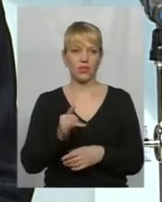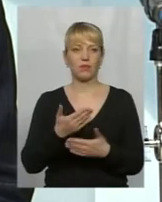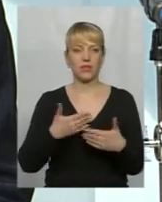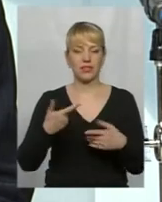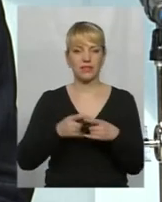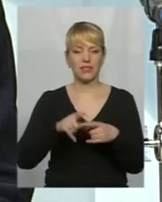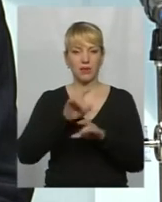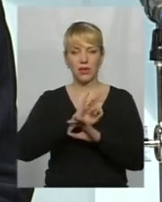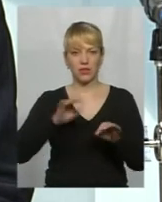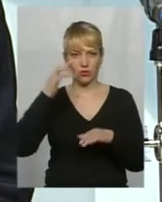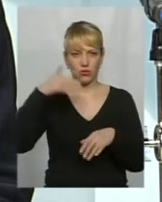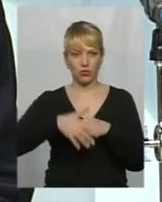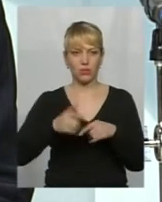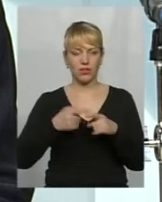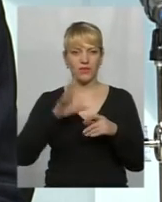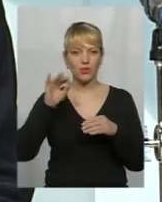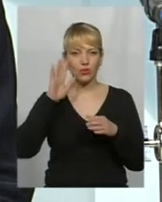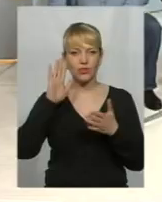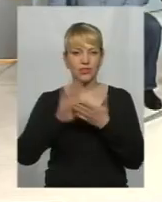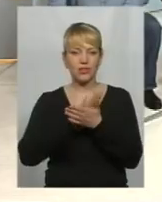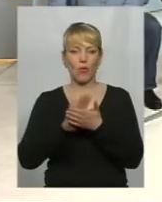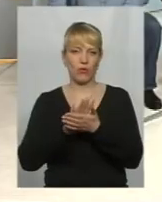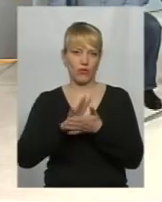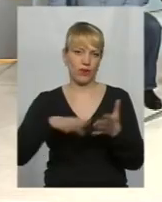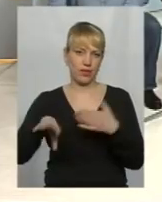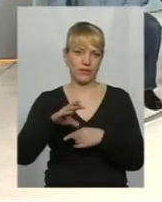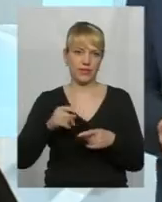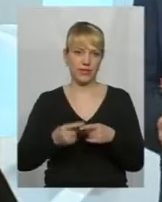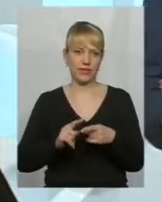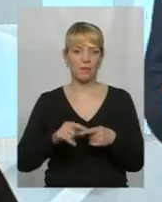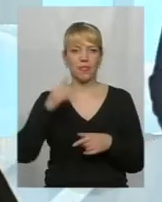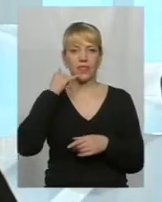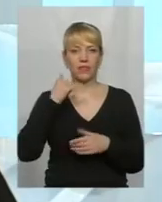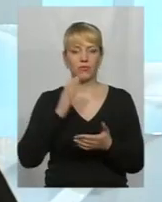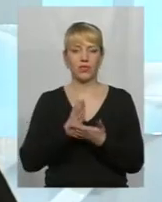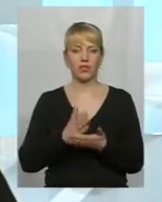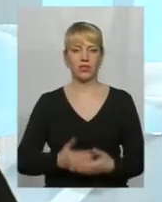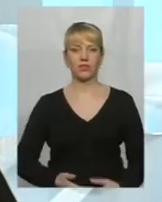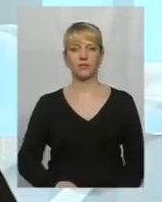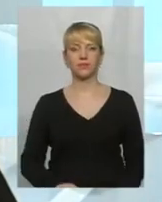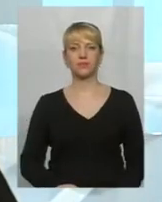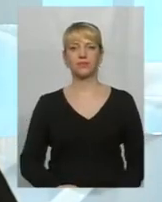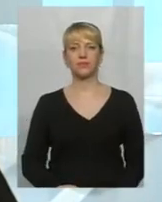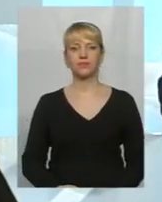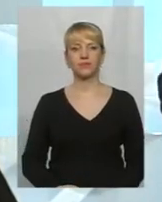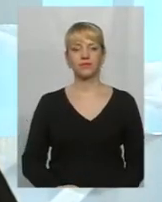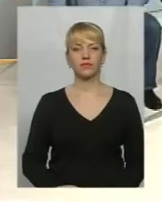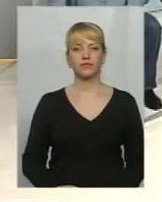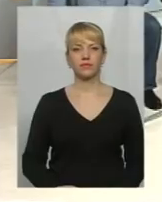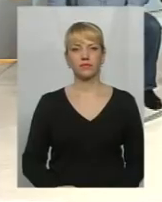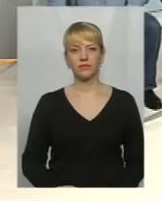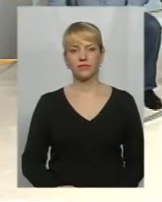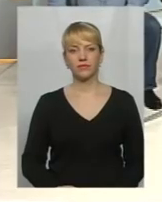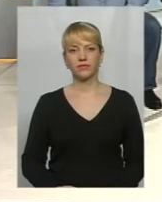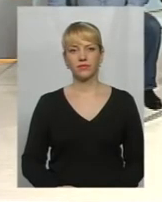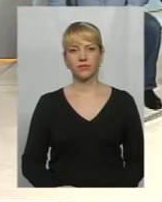розуміємо теж, це просто завуалювали, от і все. Дякую, в нас є телефонний дзвіночок, у нас до телефонував глядач, перепрошую.